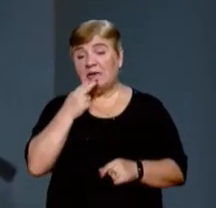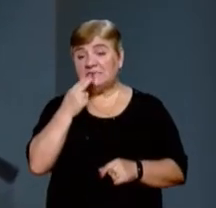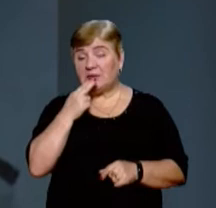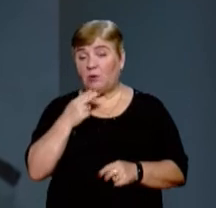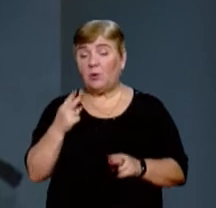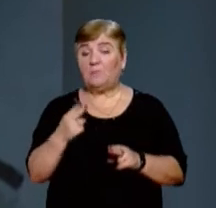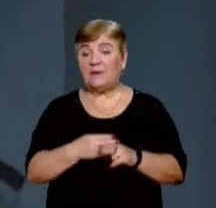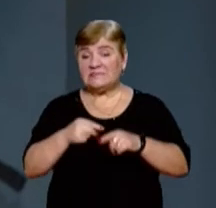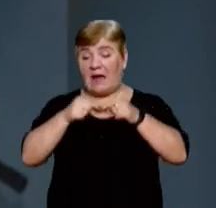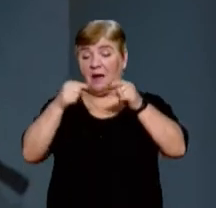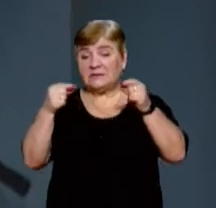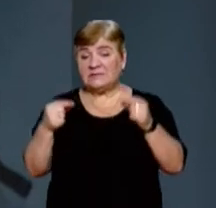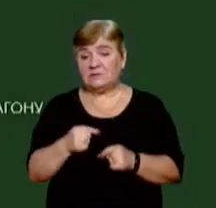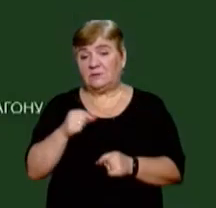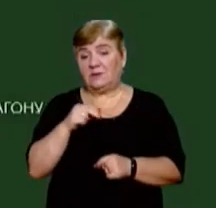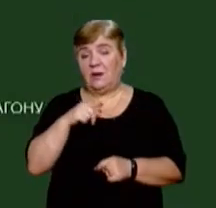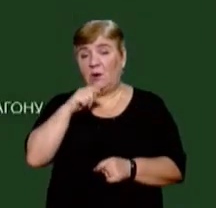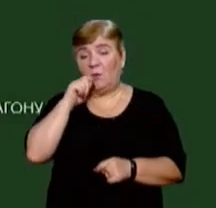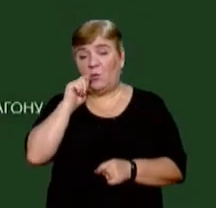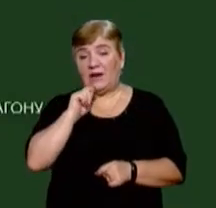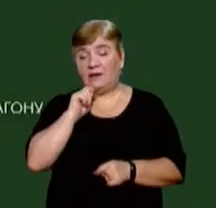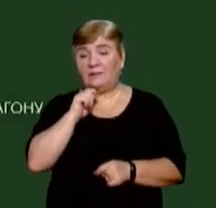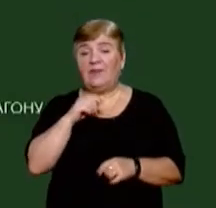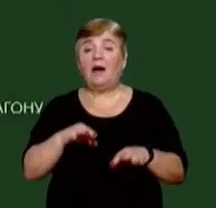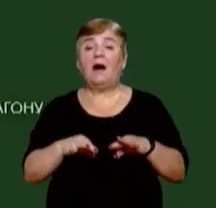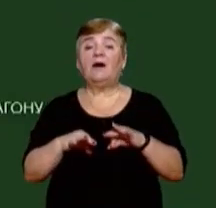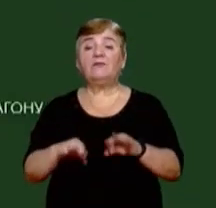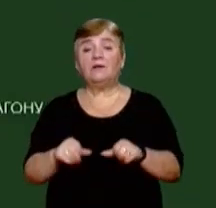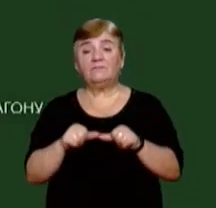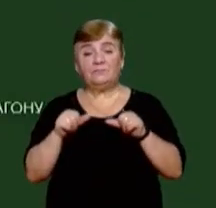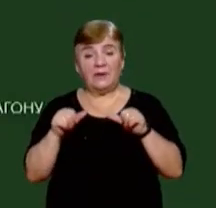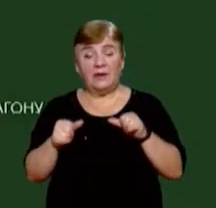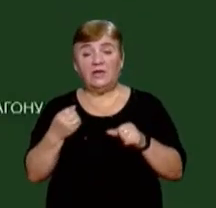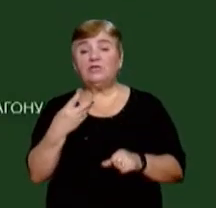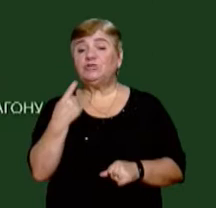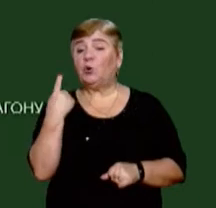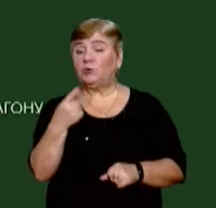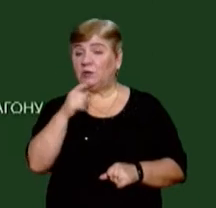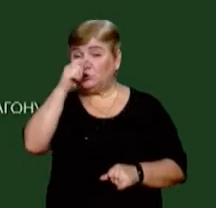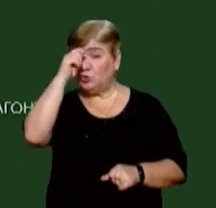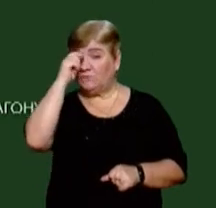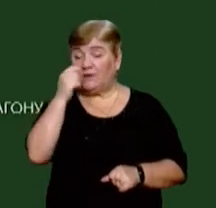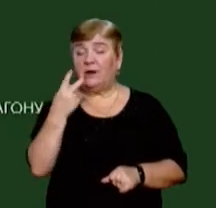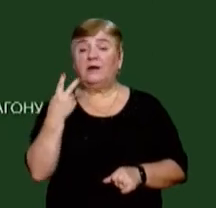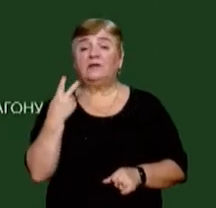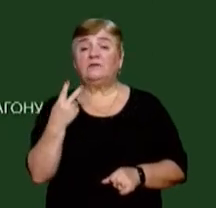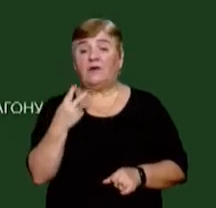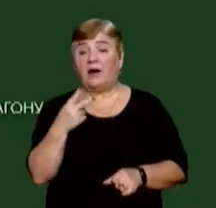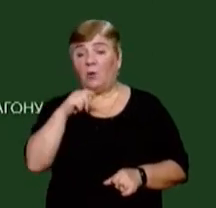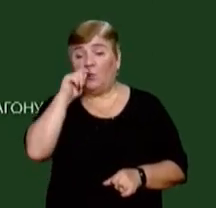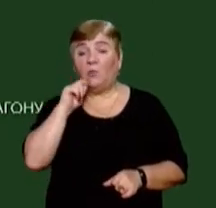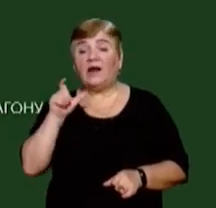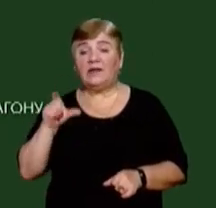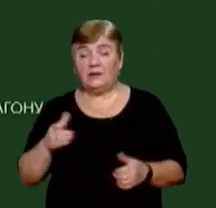марок України. В авто, окрім водія, знаходиться ще один чоловік, обидва громадяни України.